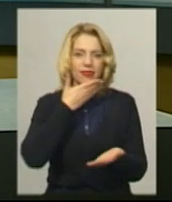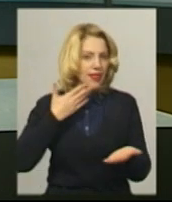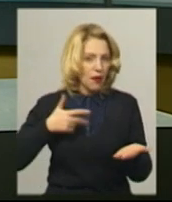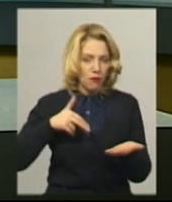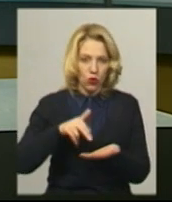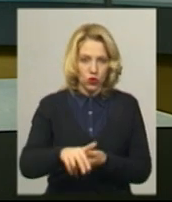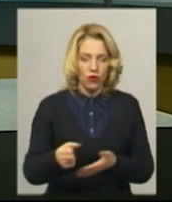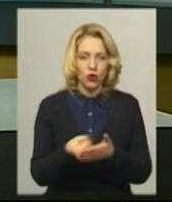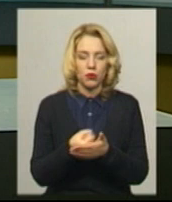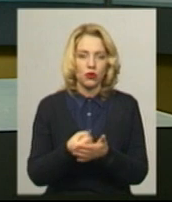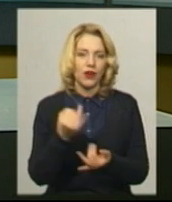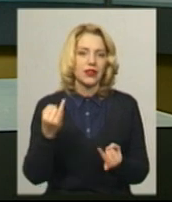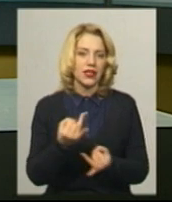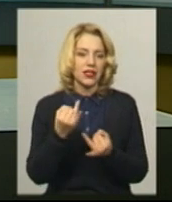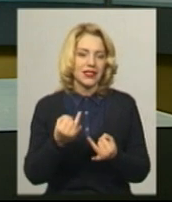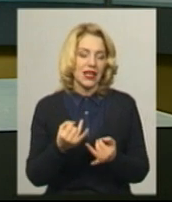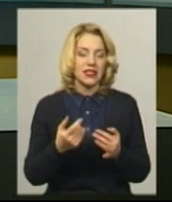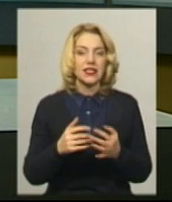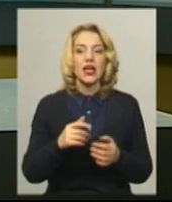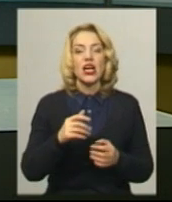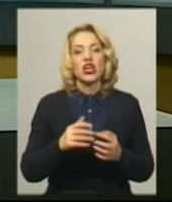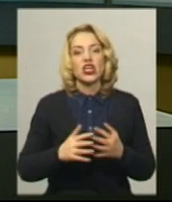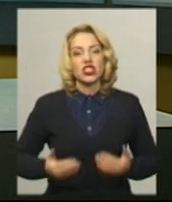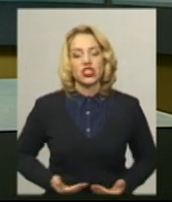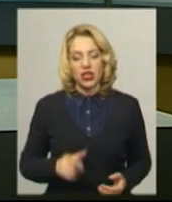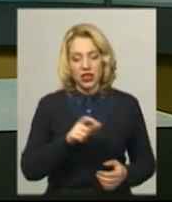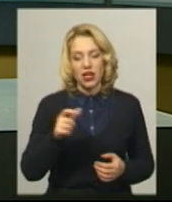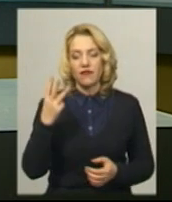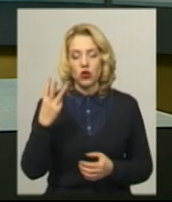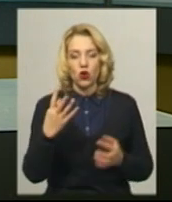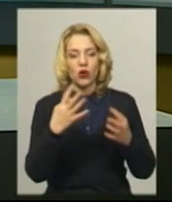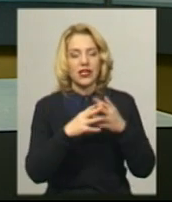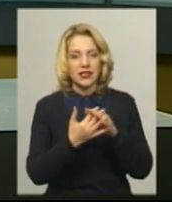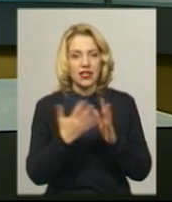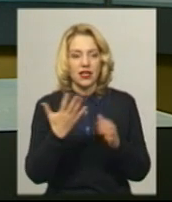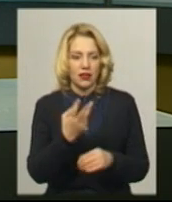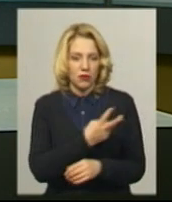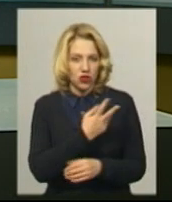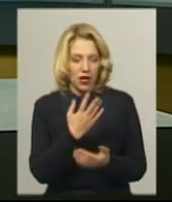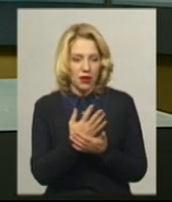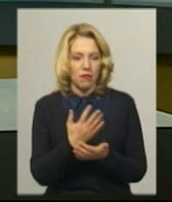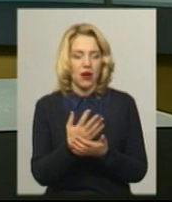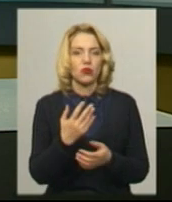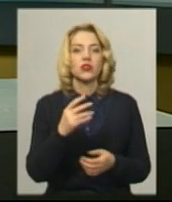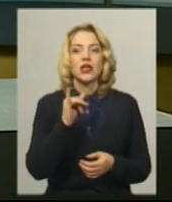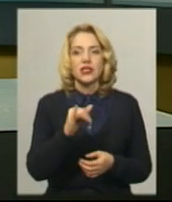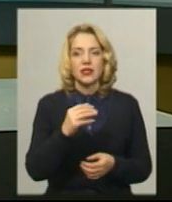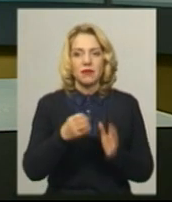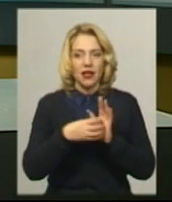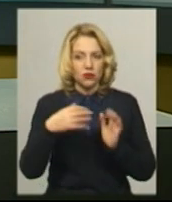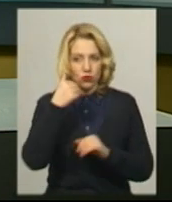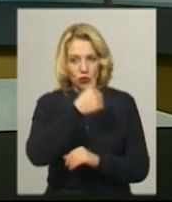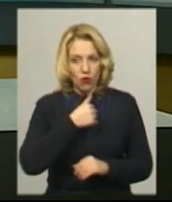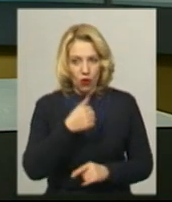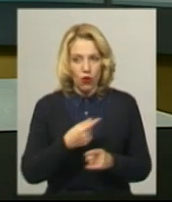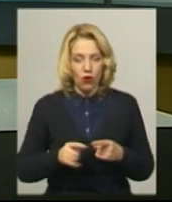Лобіювати інтереси жителів трьох сіл, які виявили бажання об'єднатися в ОТГ з 2015 року, не припиняли За його словами,